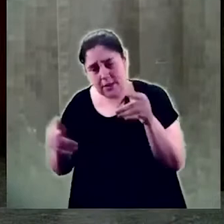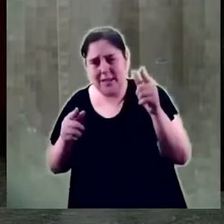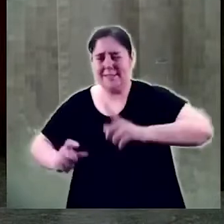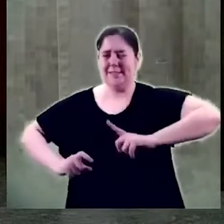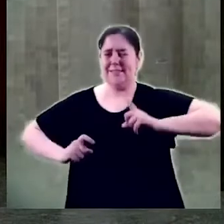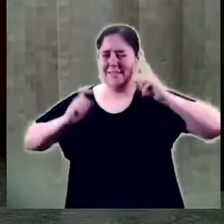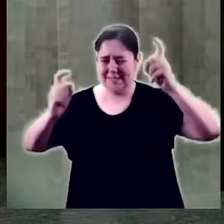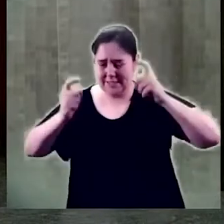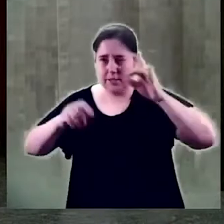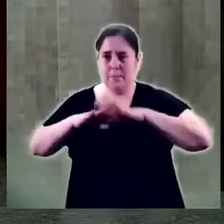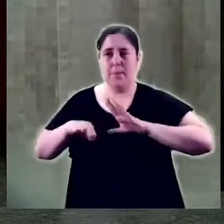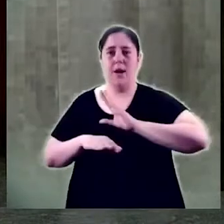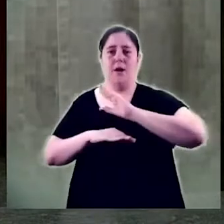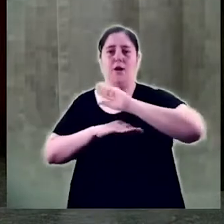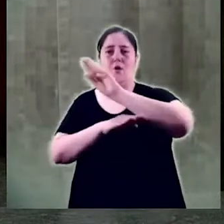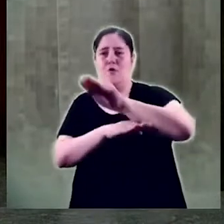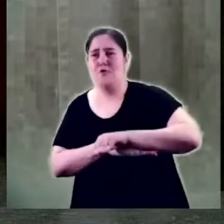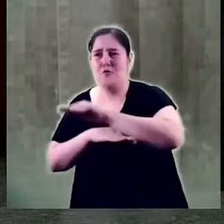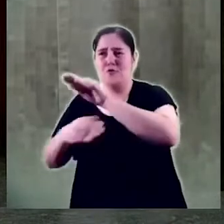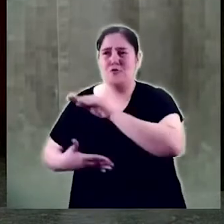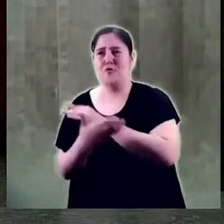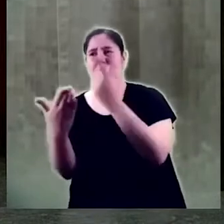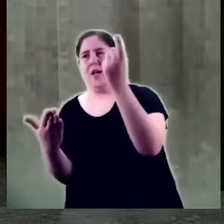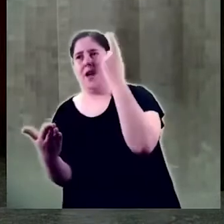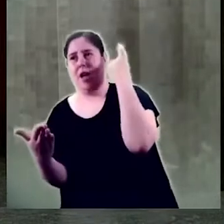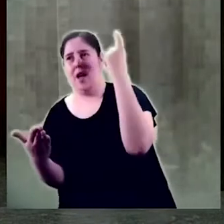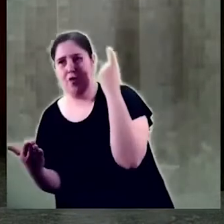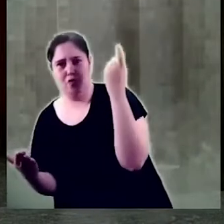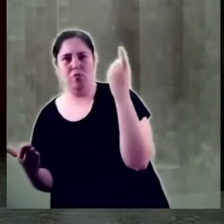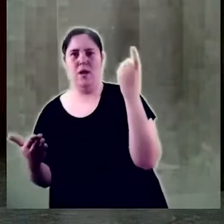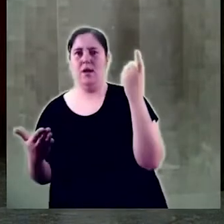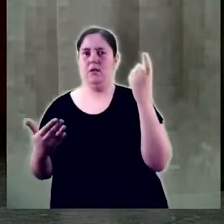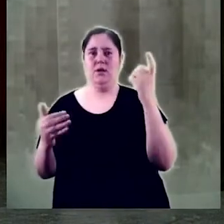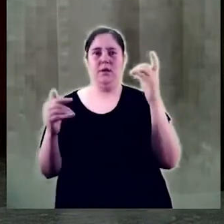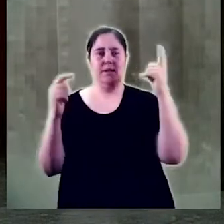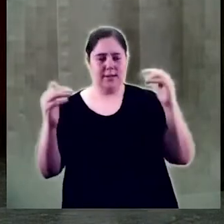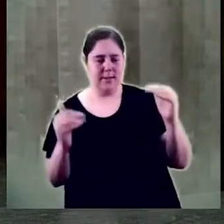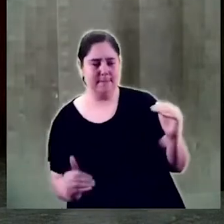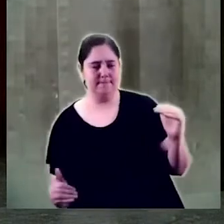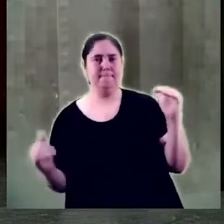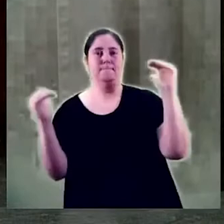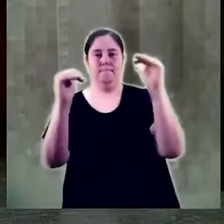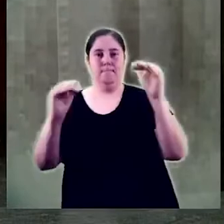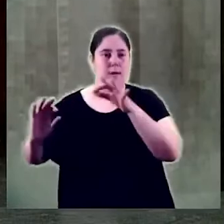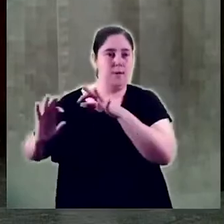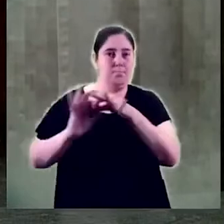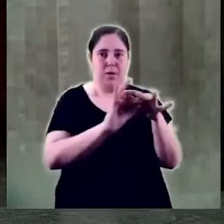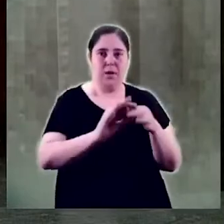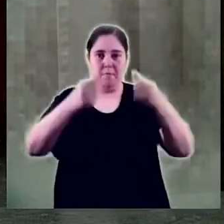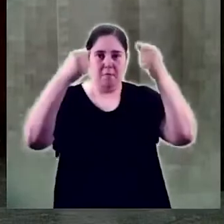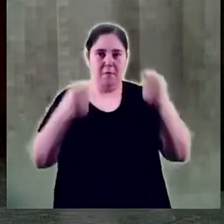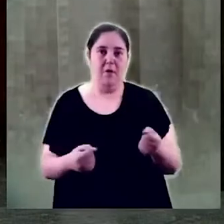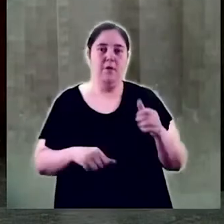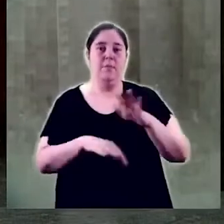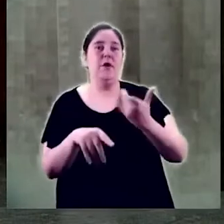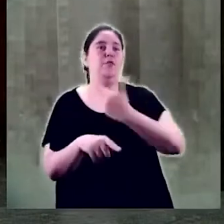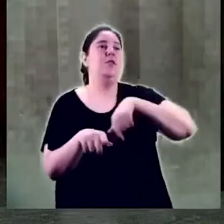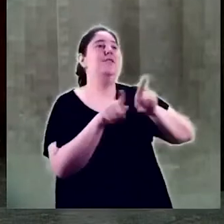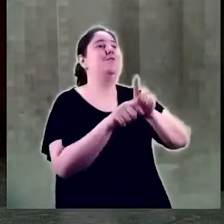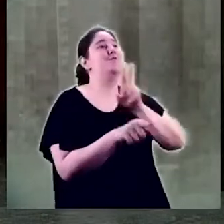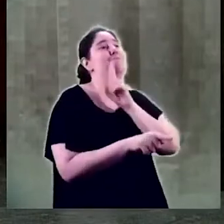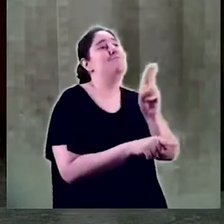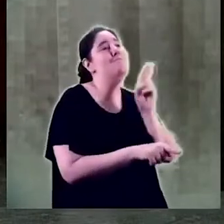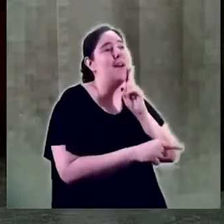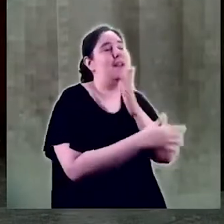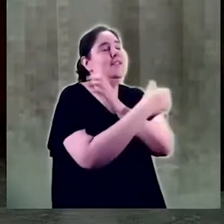i més per a cuidar-nos, fent de les fronteres docent-alumna un miratge, incapaç de frenar el vincle que ens ha unit. Per nosaltres ets la nostra mare, Meri,